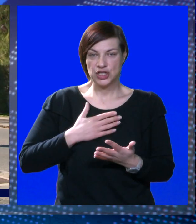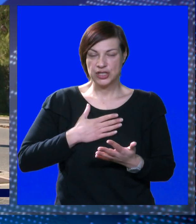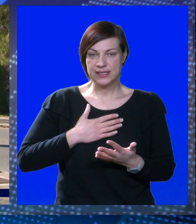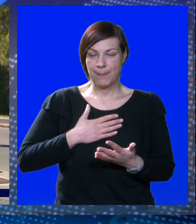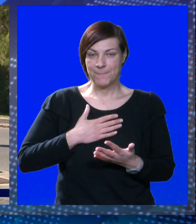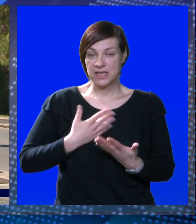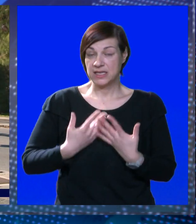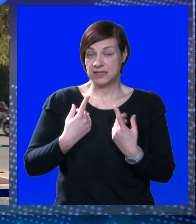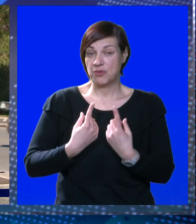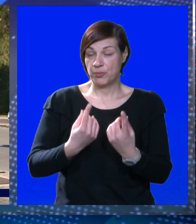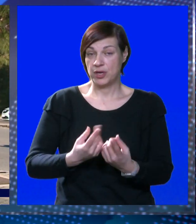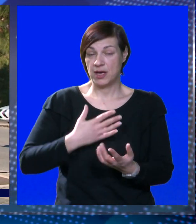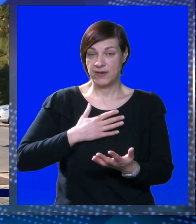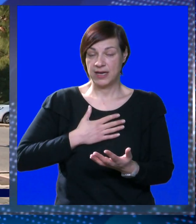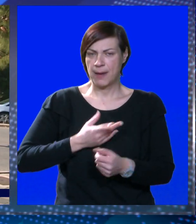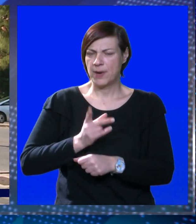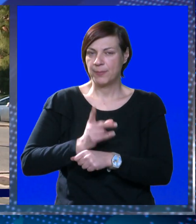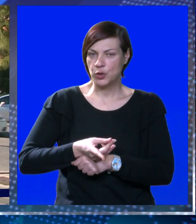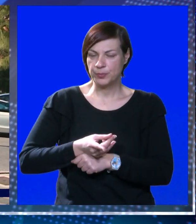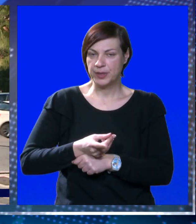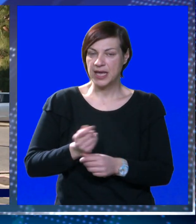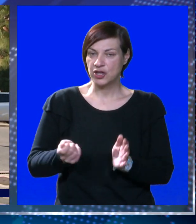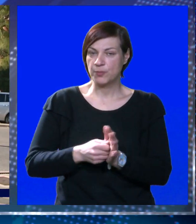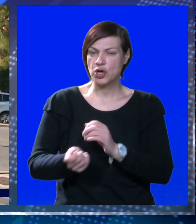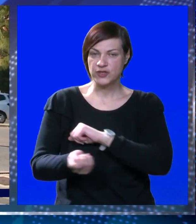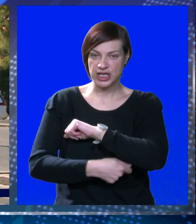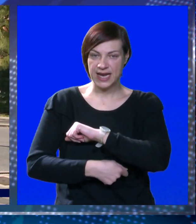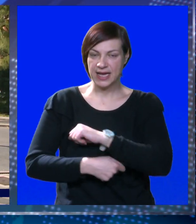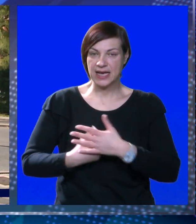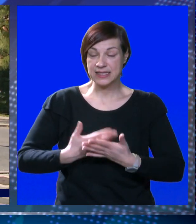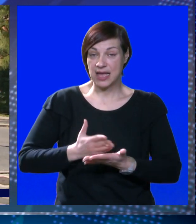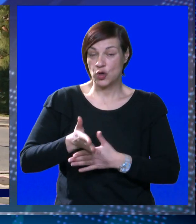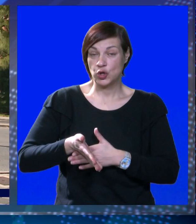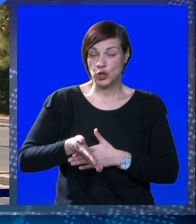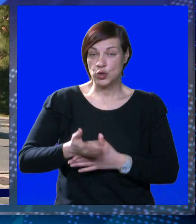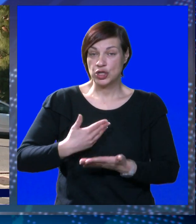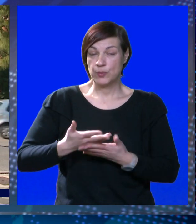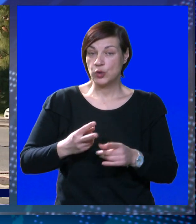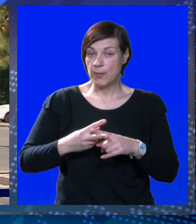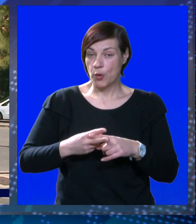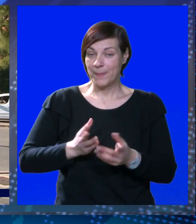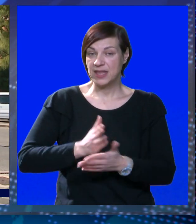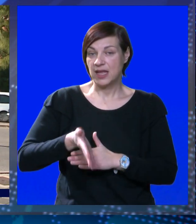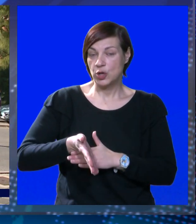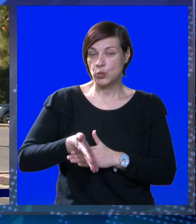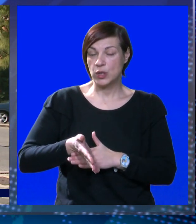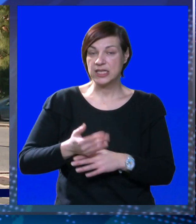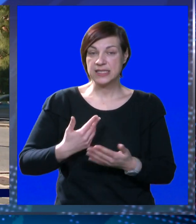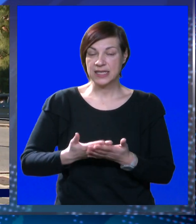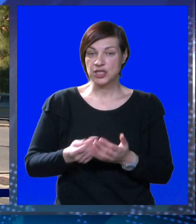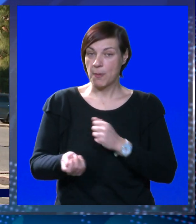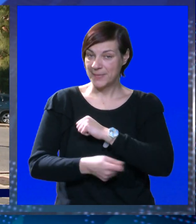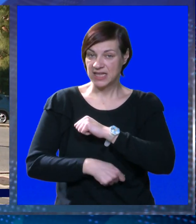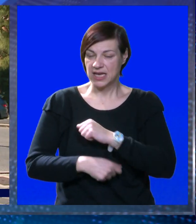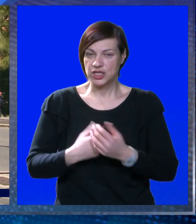zašto se mi nismo tamo pojavili? Pa nama je pod prijetnjom novčane kazne, ako se pojavimo i budemo metali ulazak u posjed,